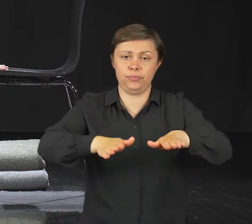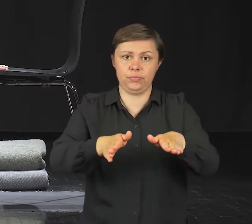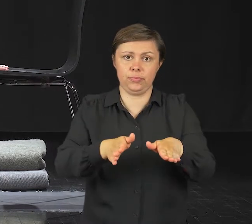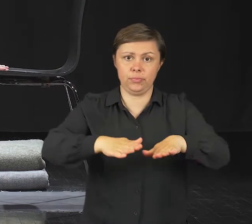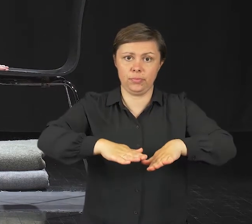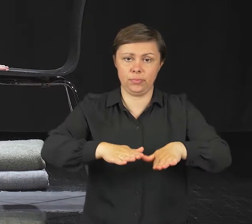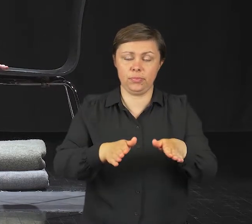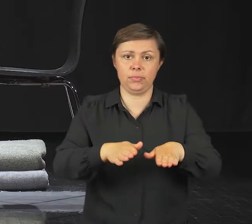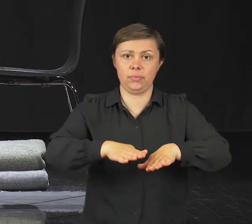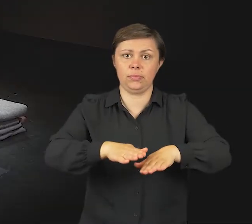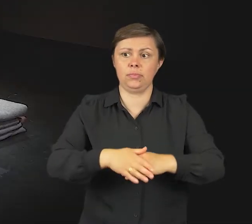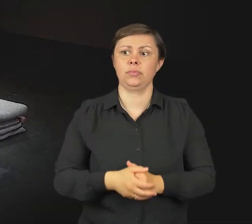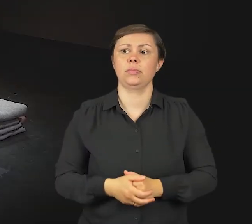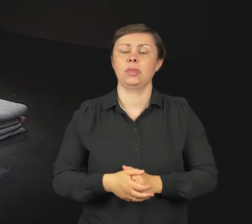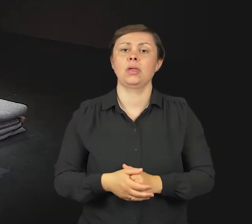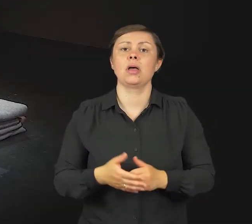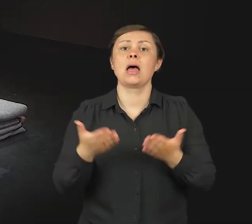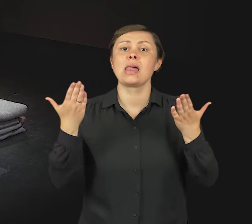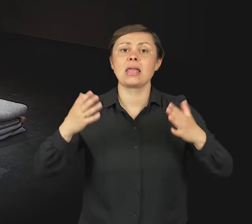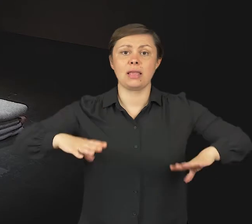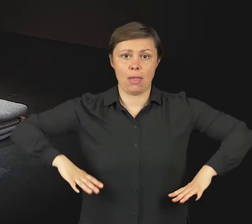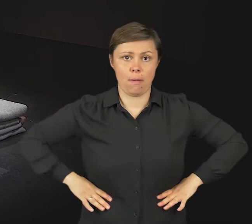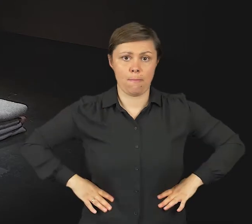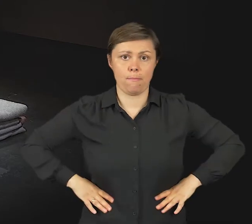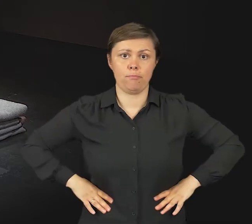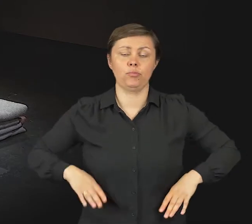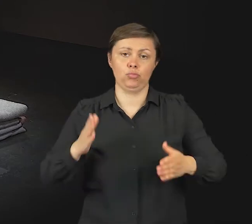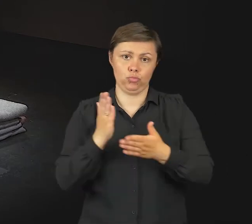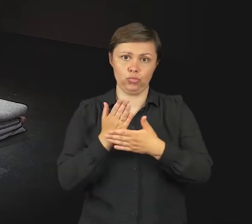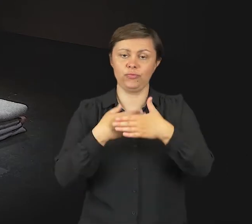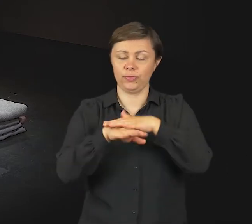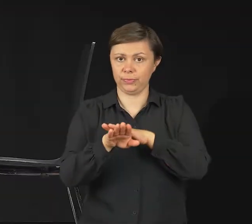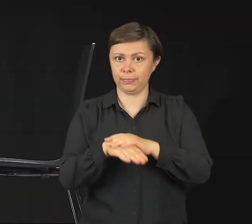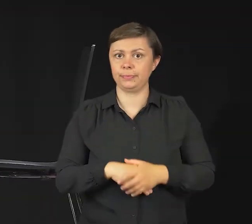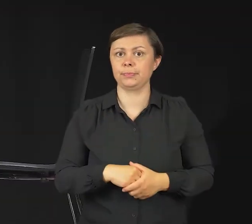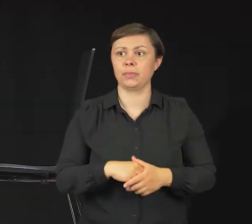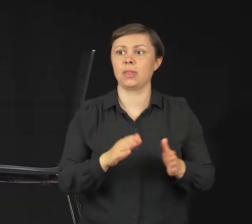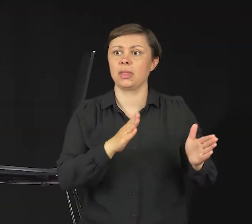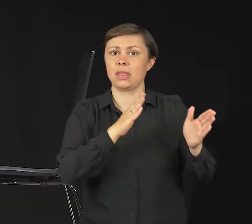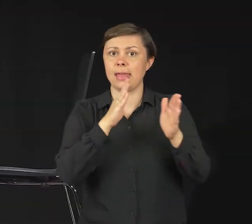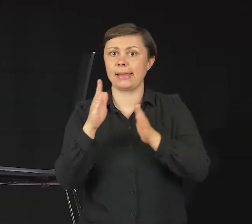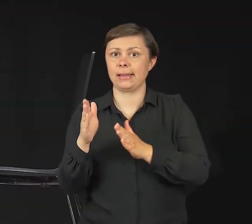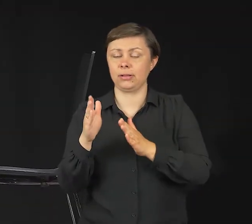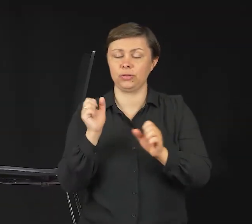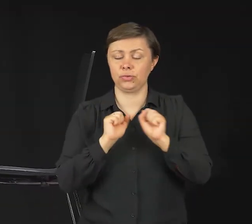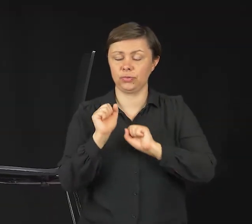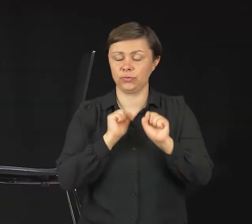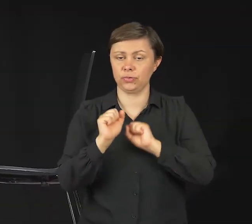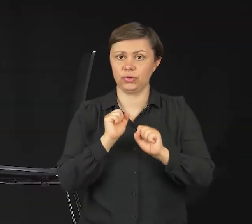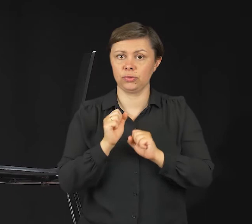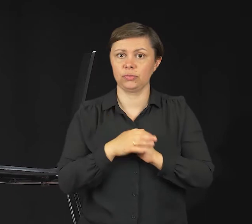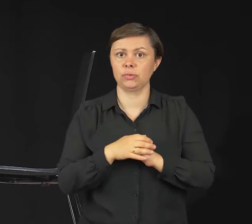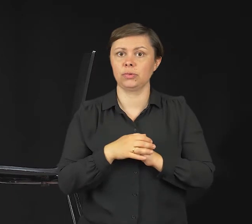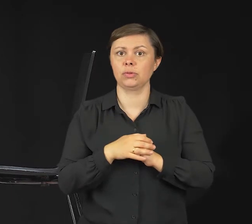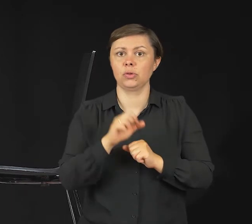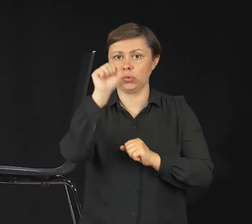do siebie, ręce na biodra, wyjdziesz. Kolejna pozycja to